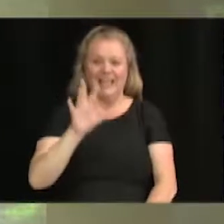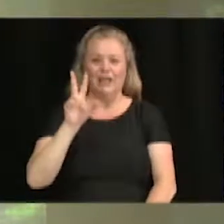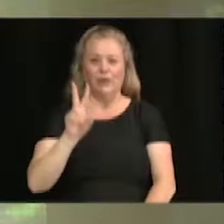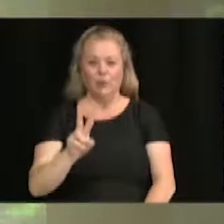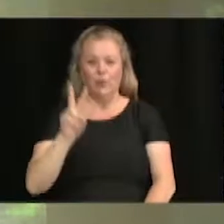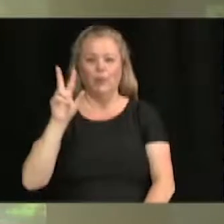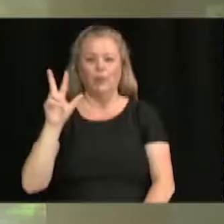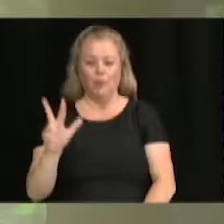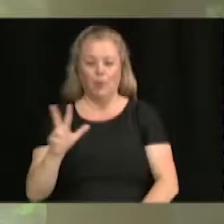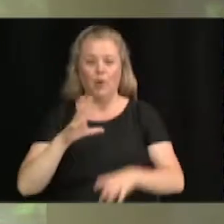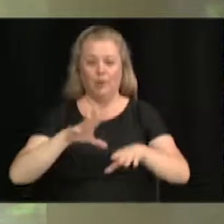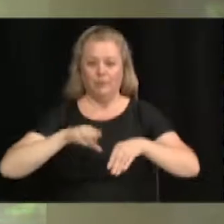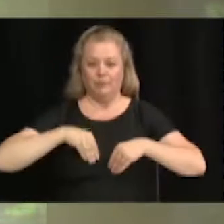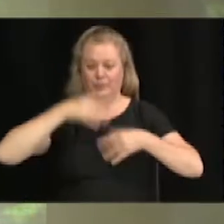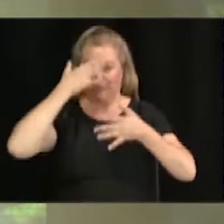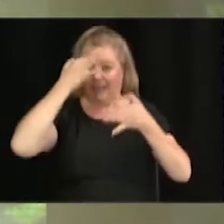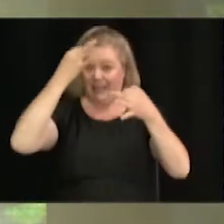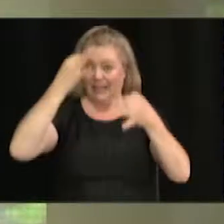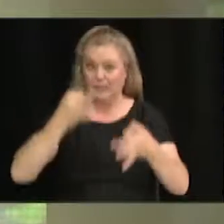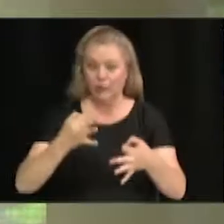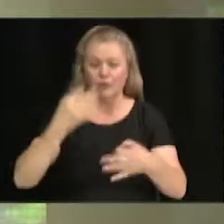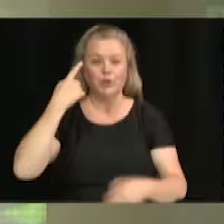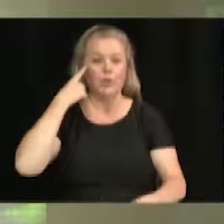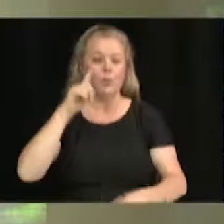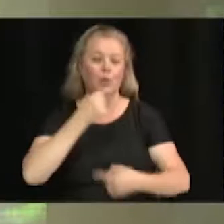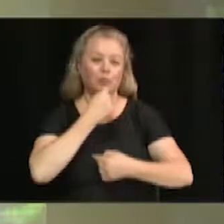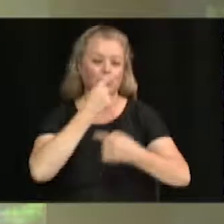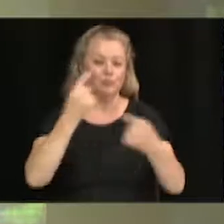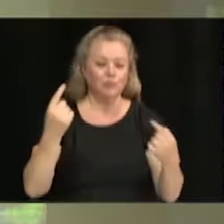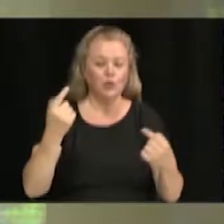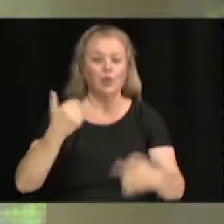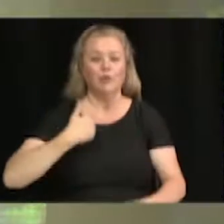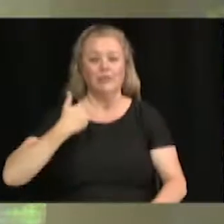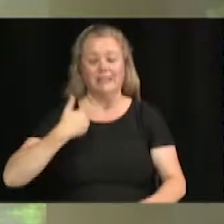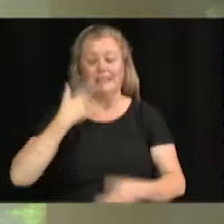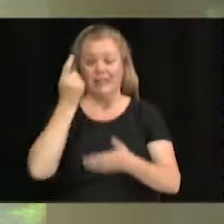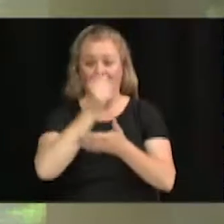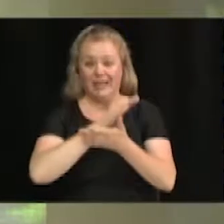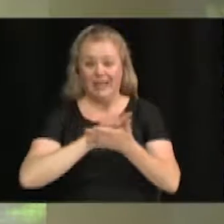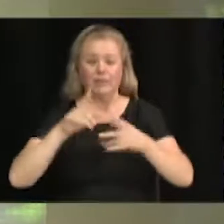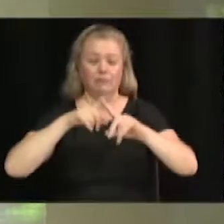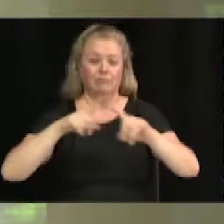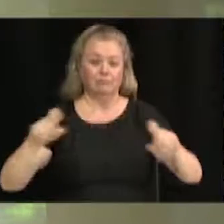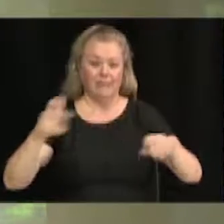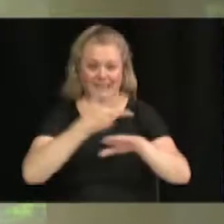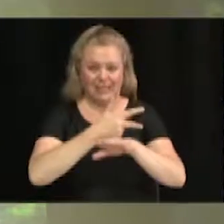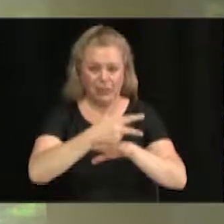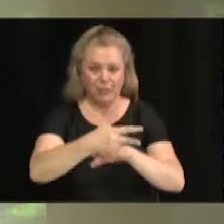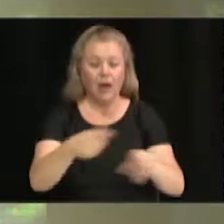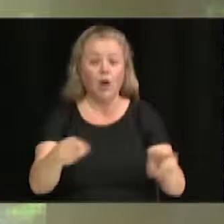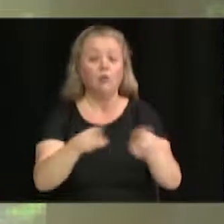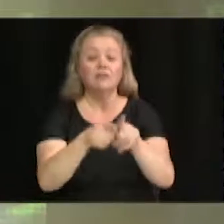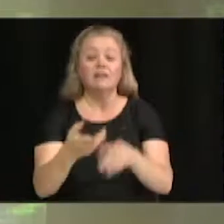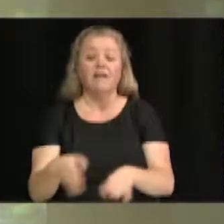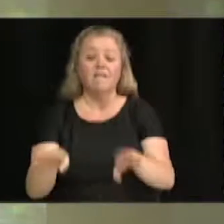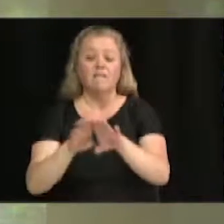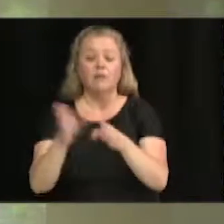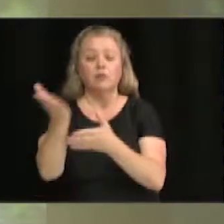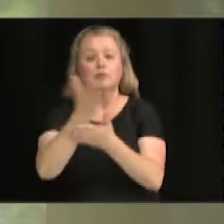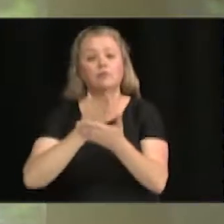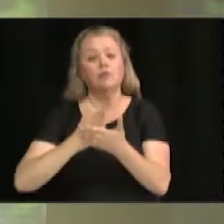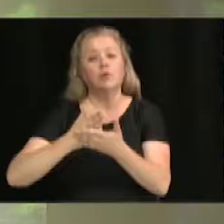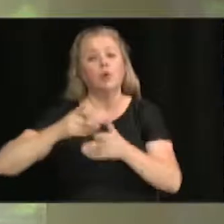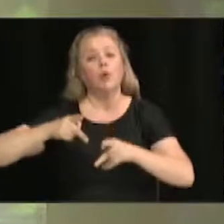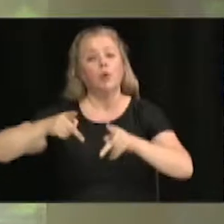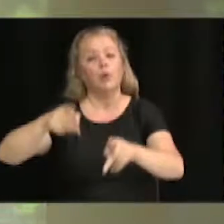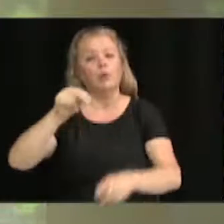adoption d'une résolution décrétant l'utilisation gratuite de divers stationnements au centre-ville et la fermeture d'une partie de la rue Notre-Dame-Est en vue de la